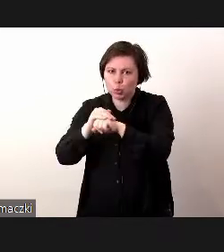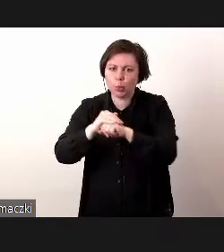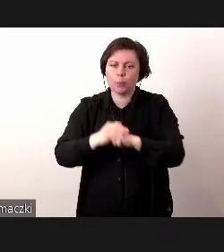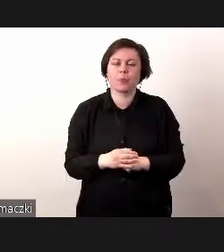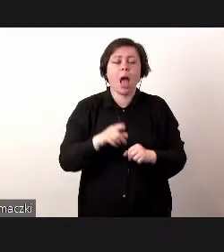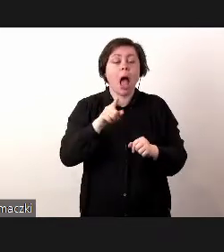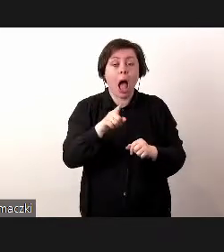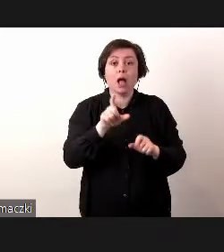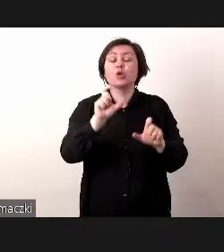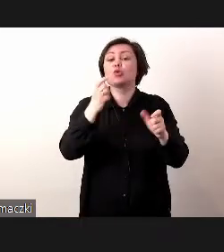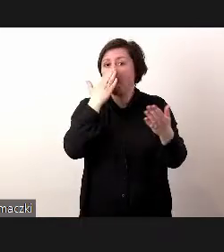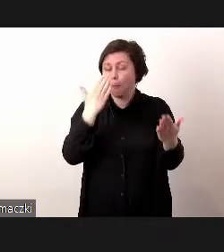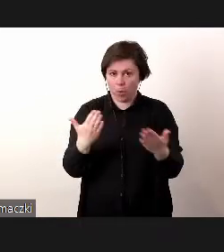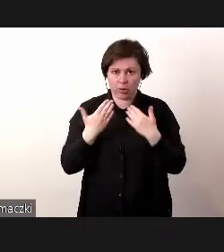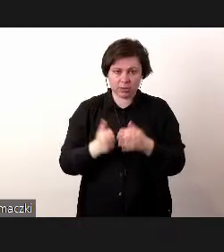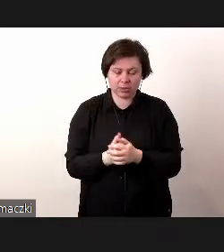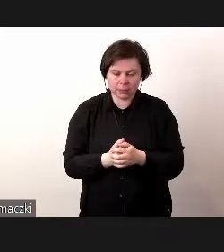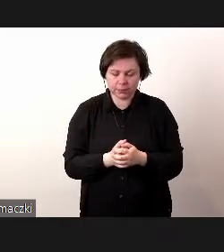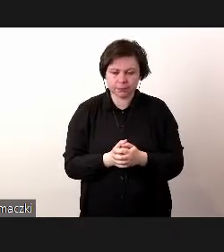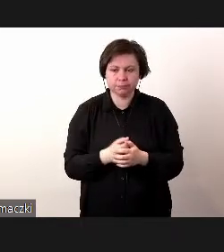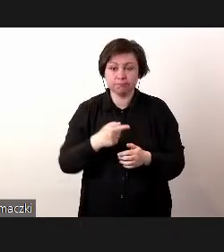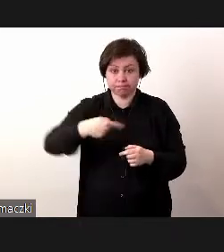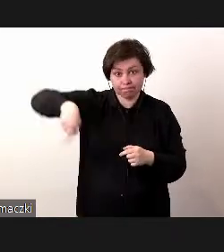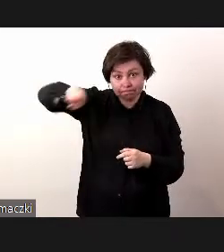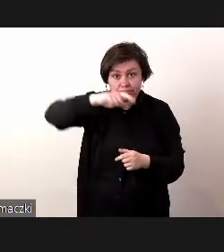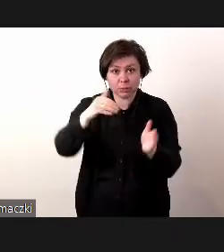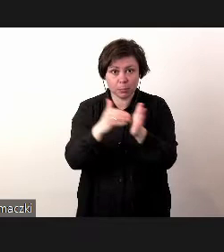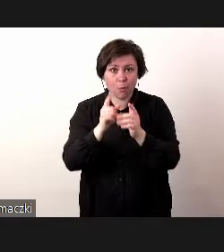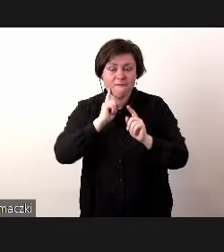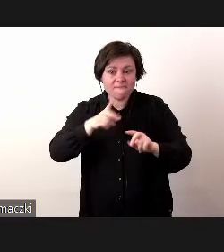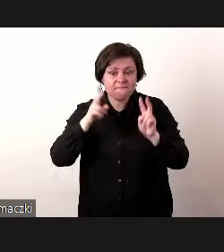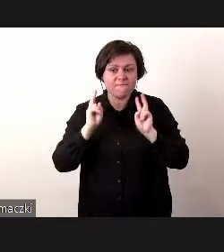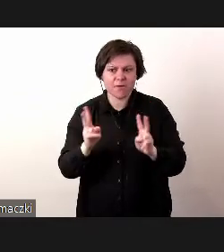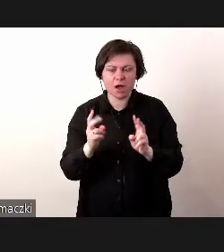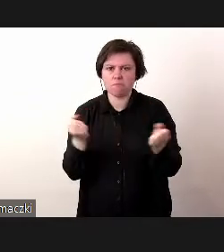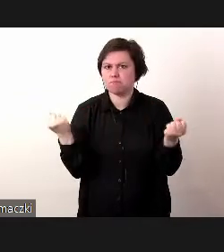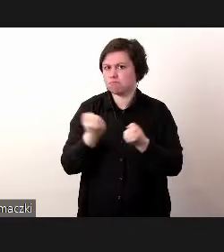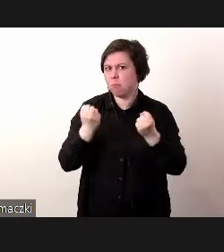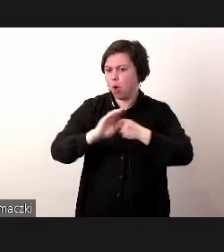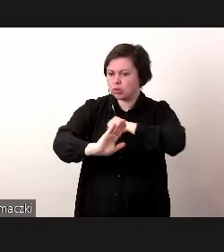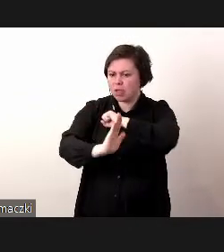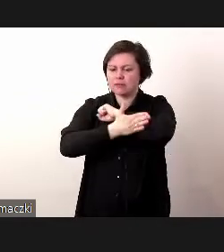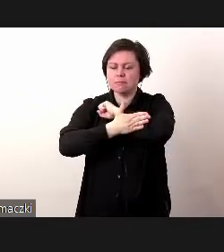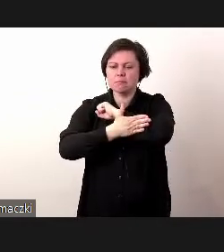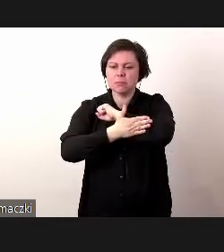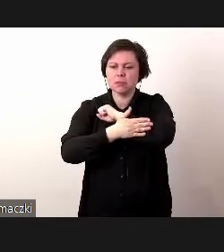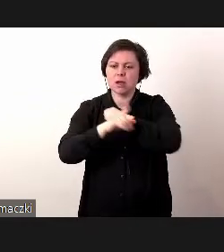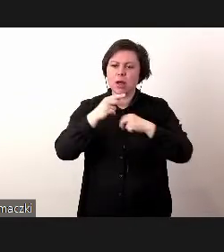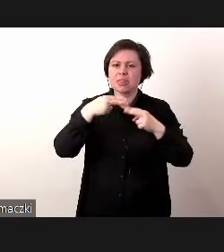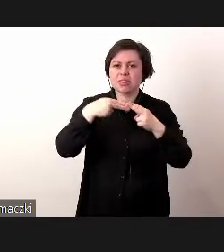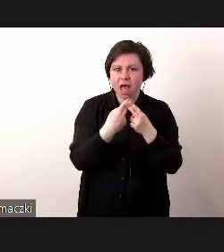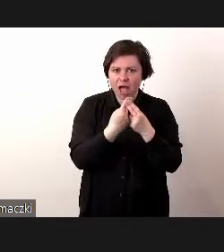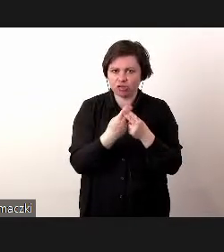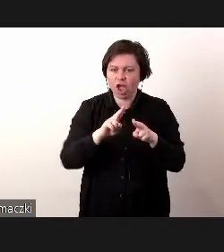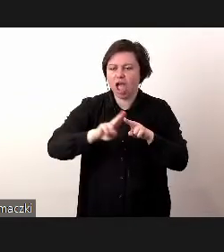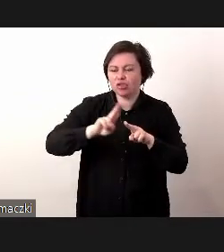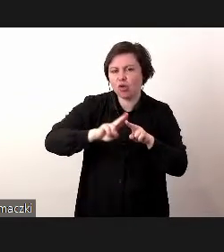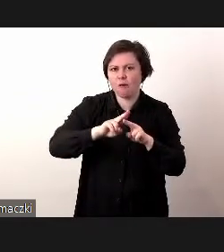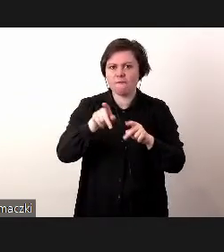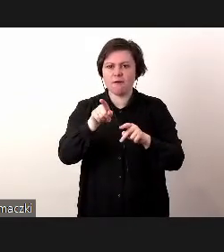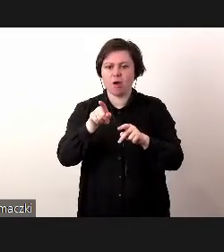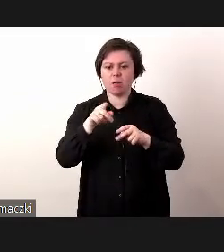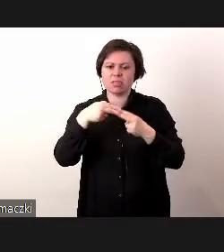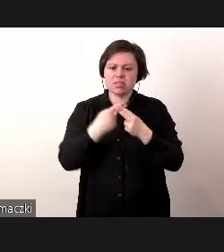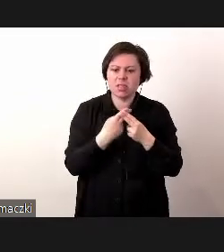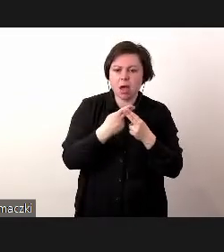pokazało to to, że my potrzebujemy faktycznie dość mocnego wsparcia narzędziowego i takich